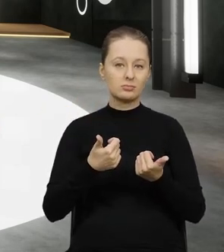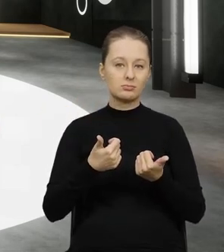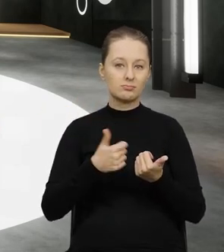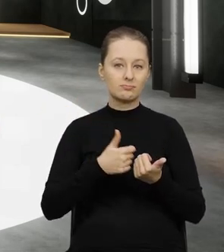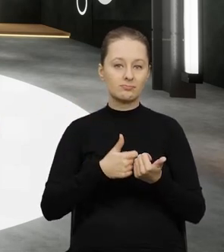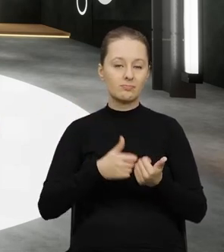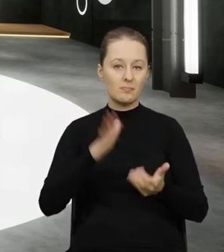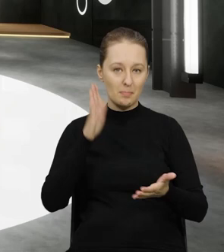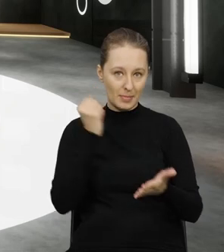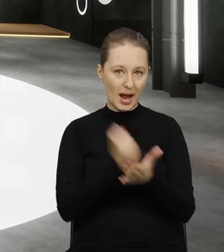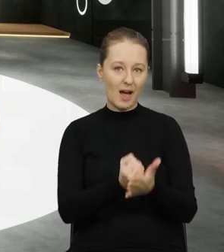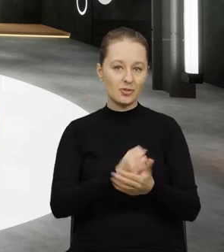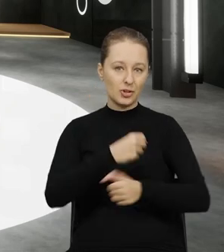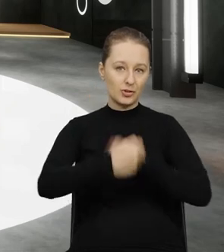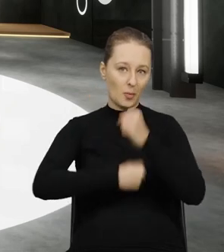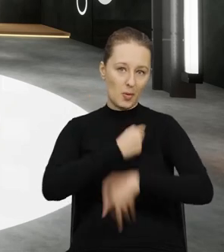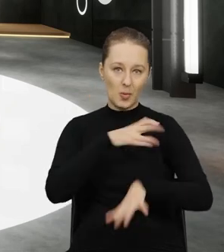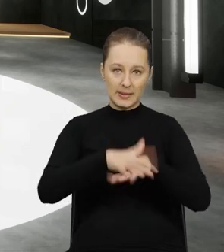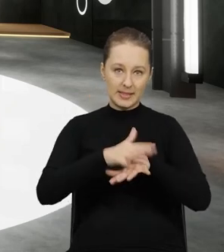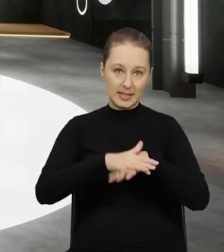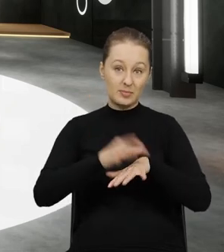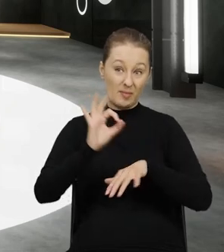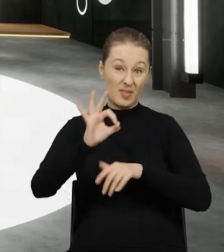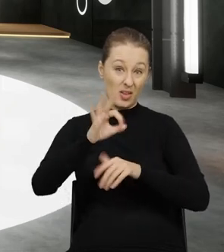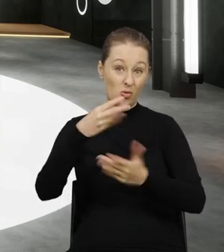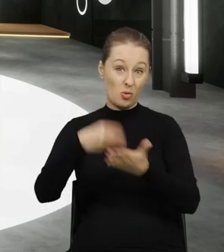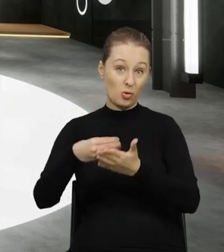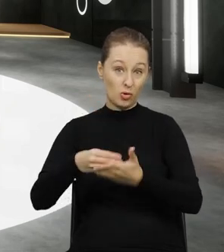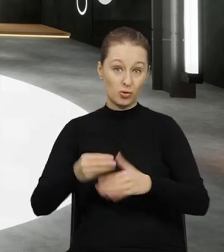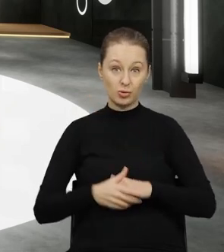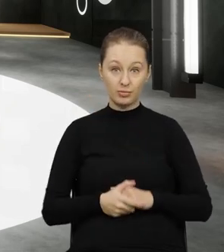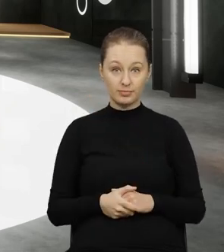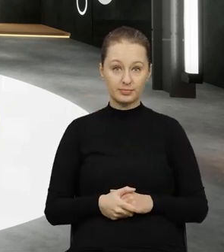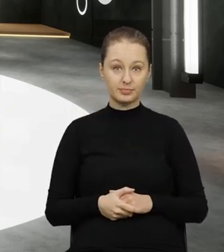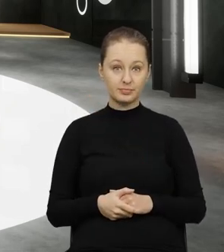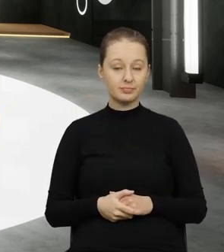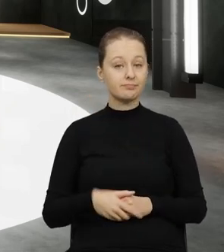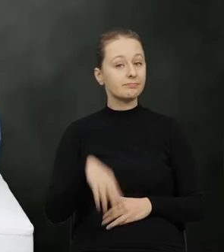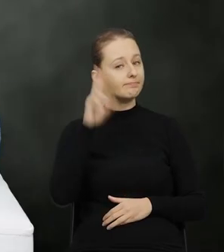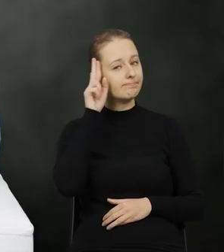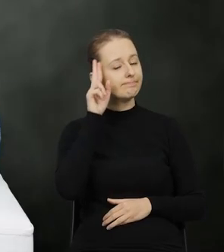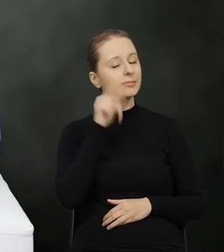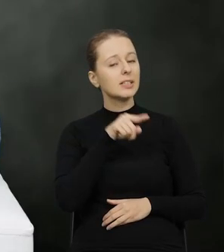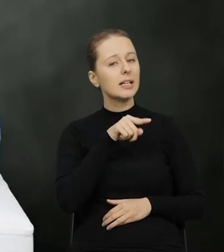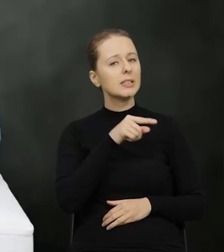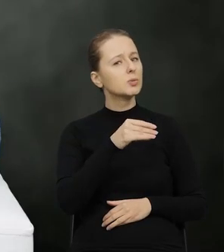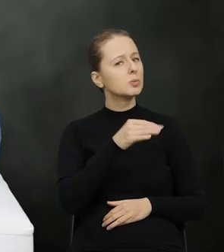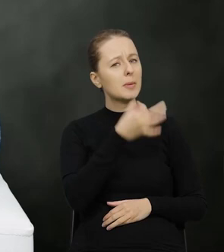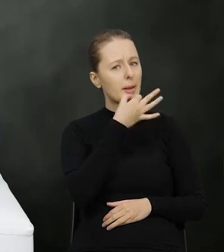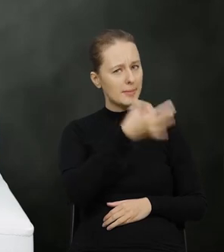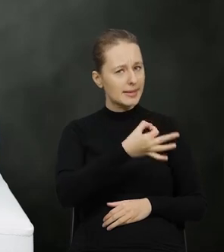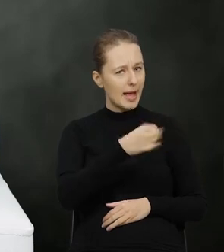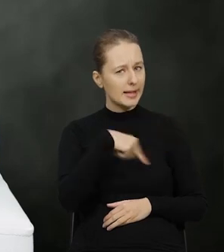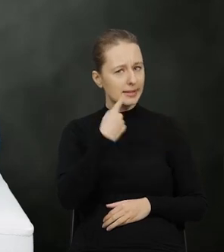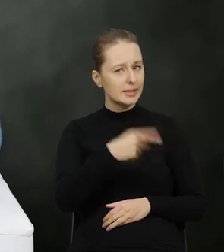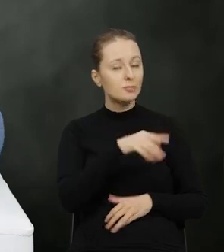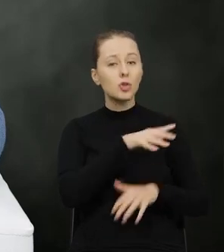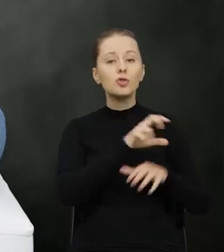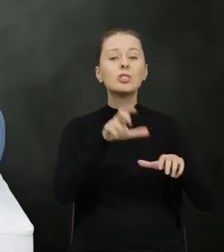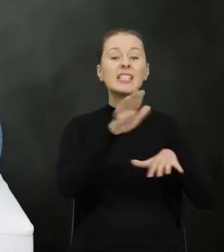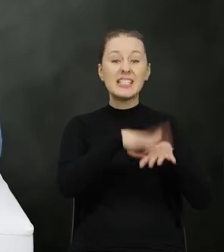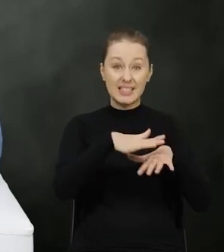odpadów w legalnie działającej instalacji na swój koszt. Rozumiem. Przy czym tu się rodzi pewne pytanie.